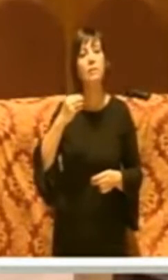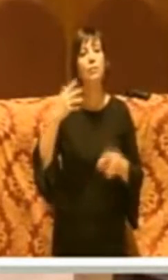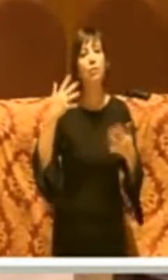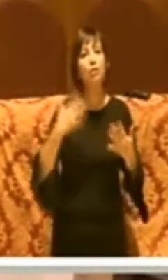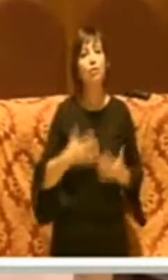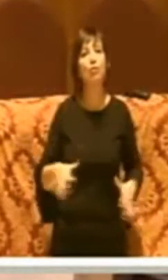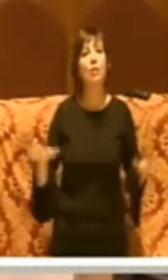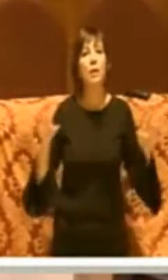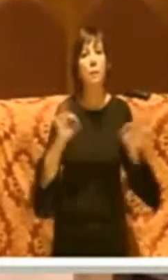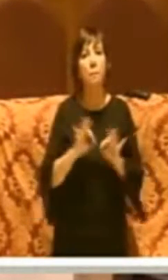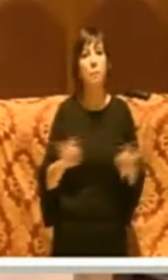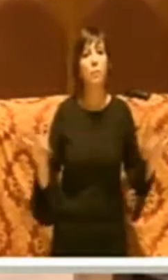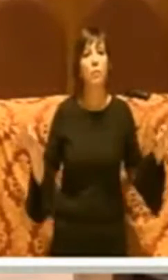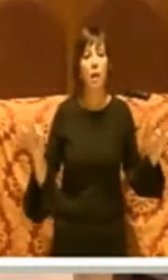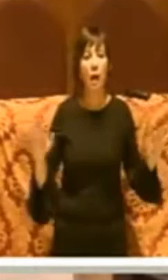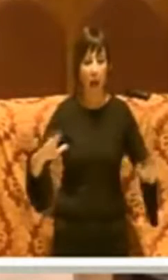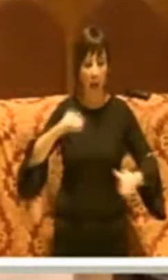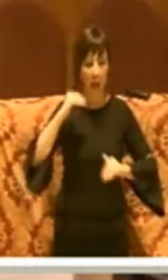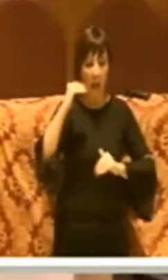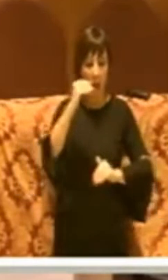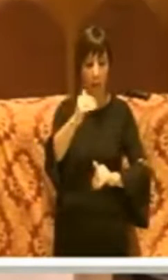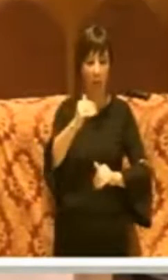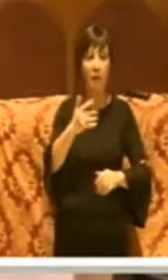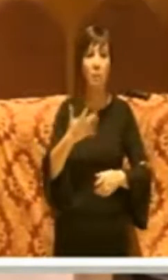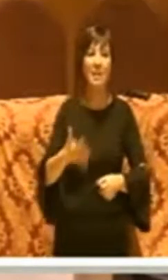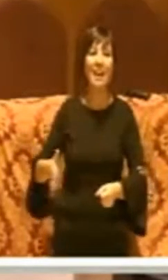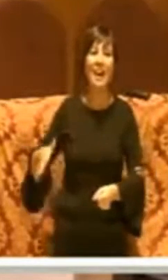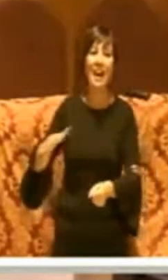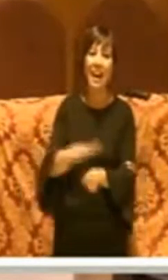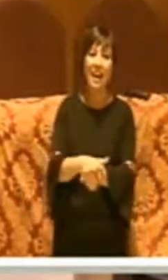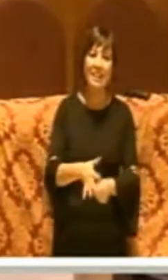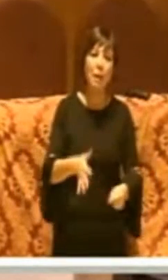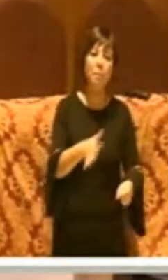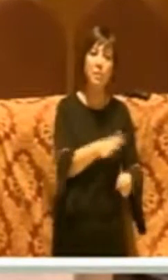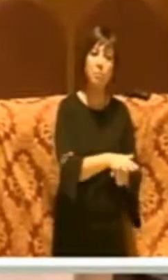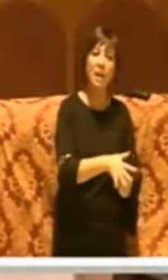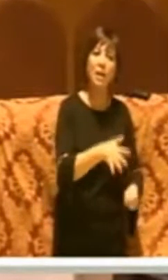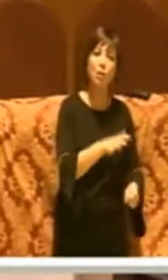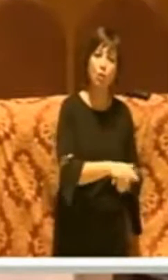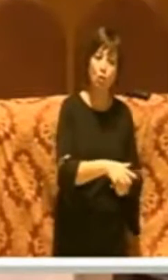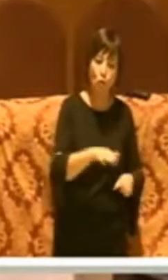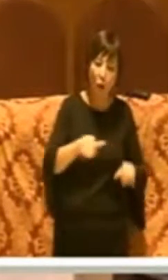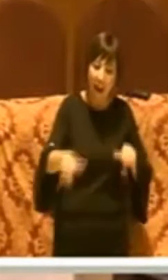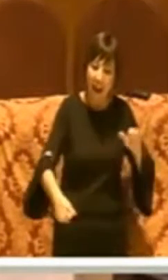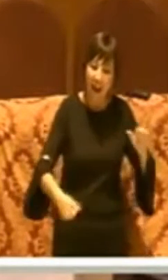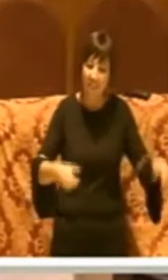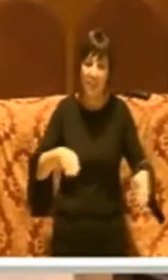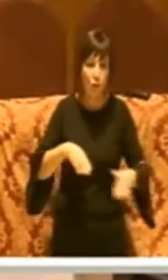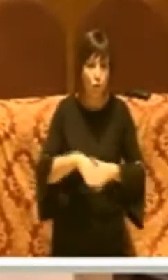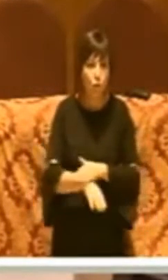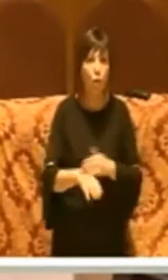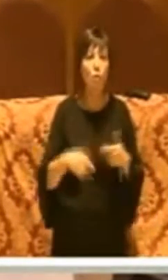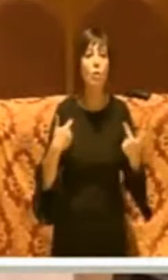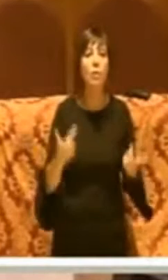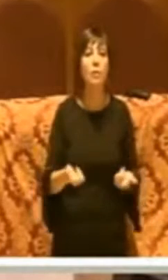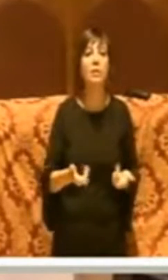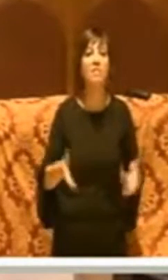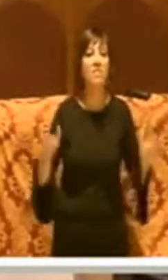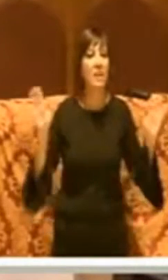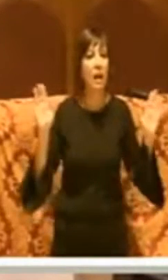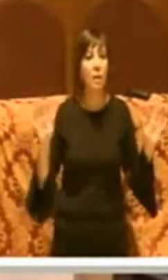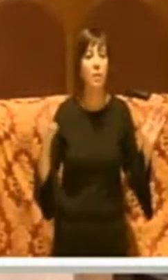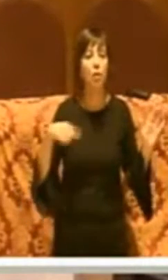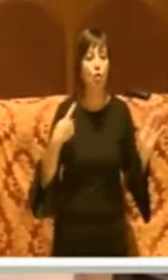un appalto per il riempimento di cavità sottostante le strade per portare finalmente